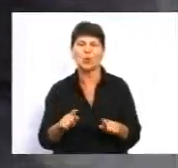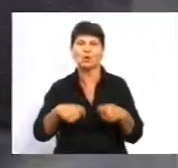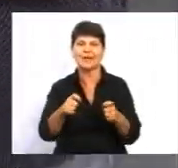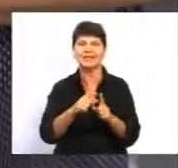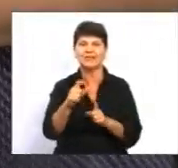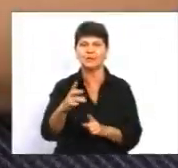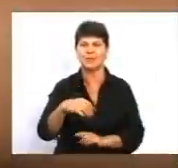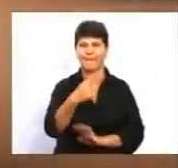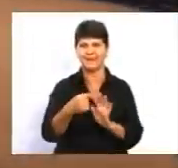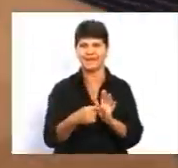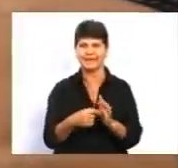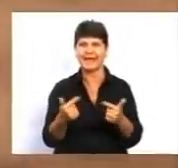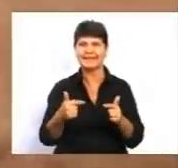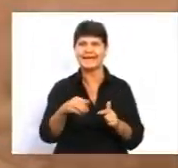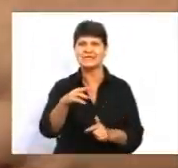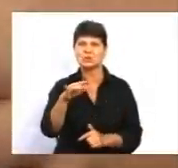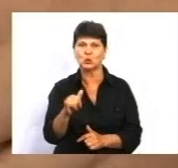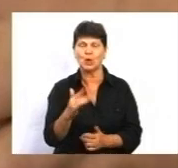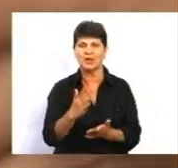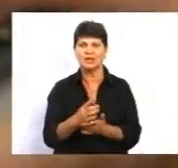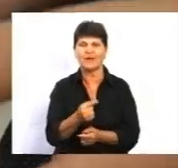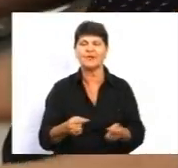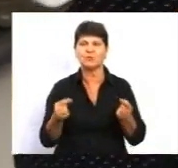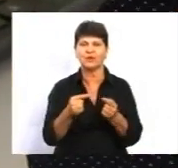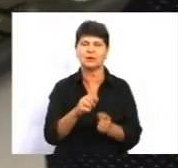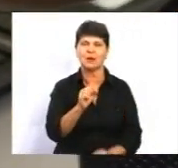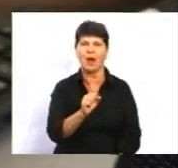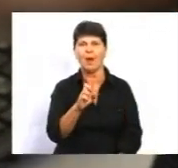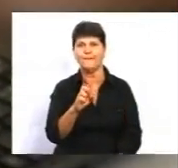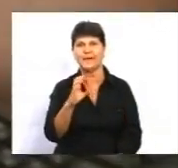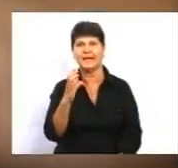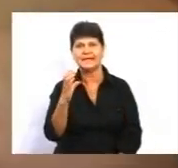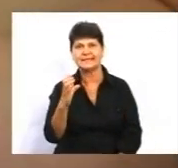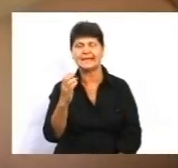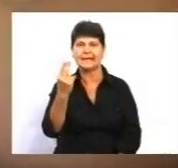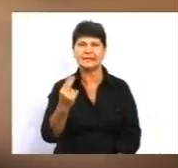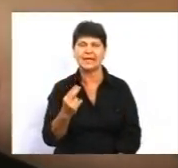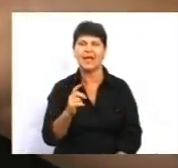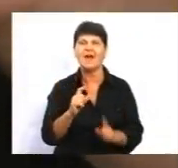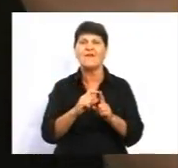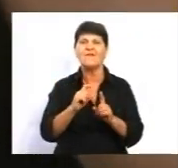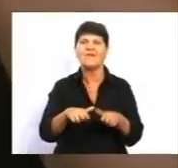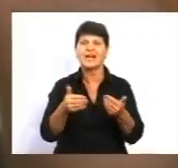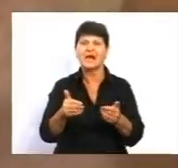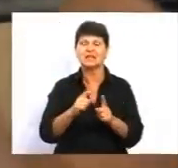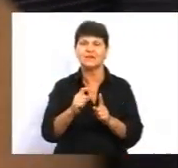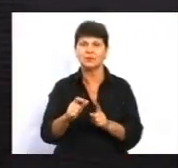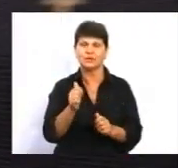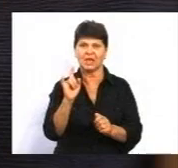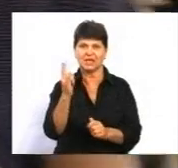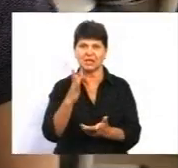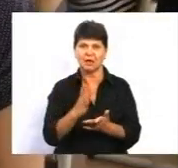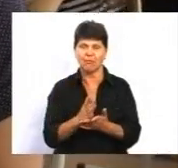питання тесту. Тут, відповідно, є у нас А, Б, Ц, Д, тобто варіанти відповідей. Дитина кожна має